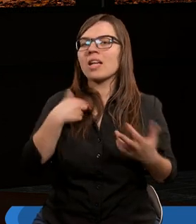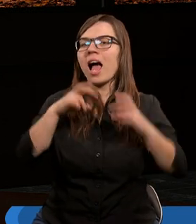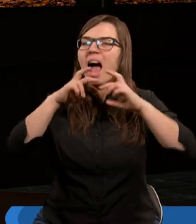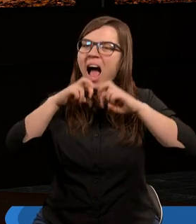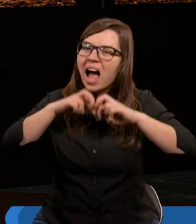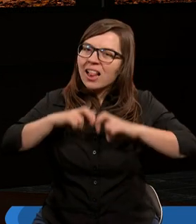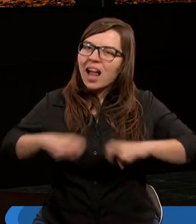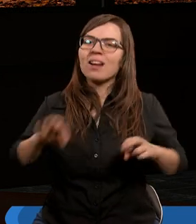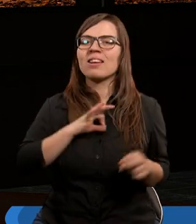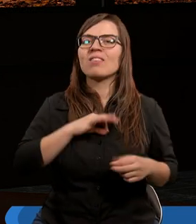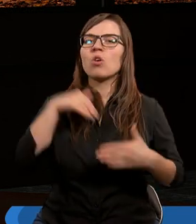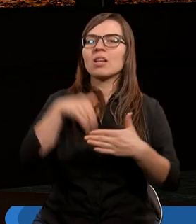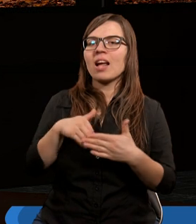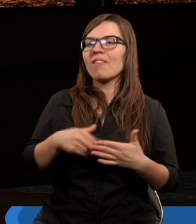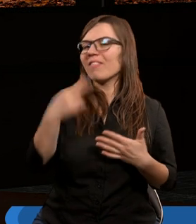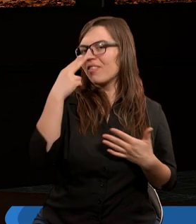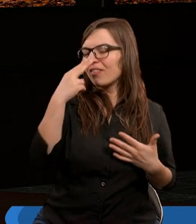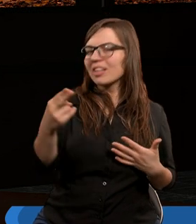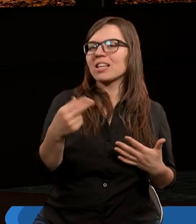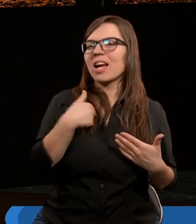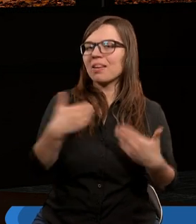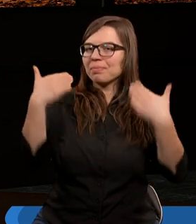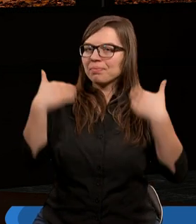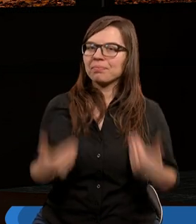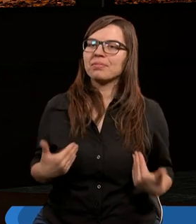analizując swoje zachowanie, widzę, że